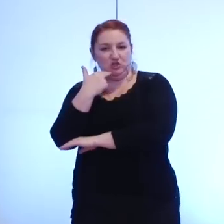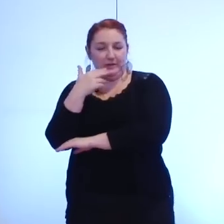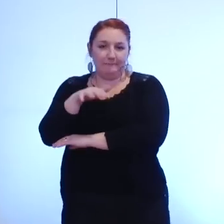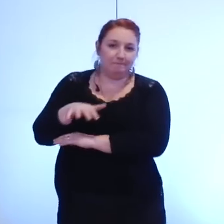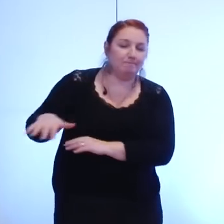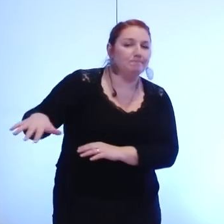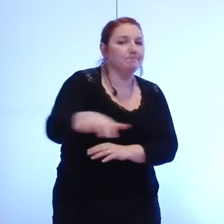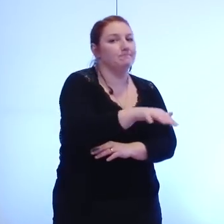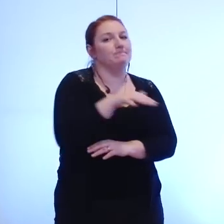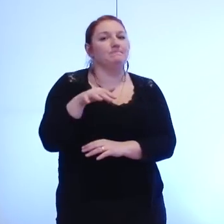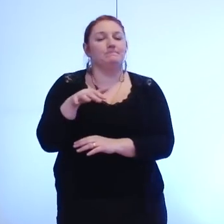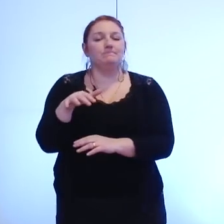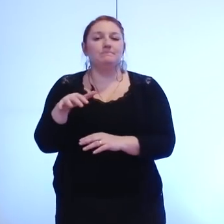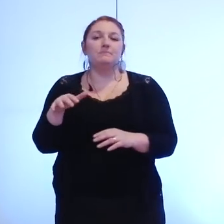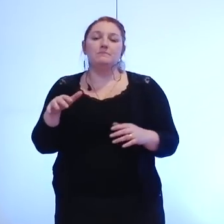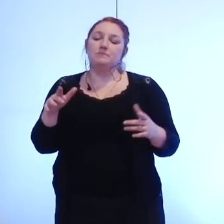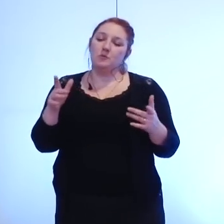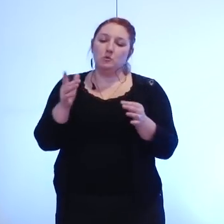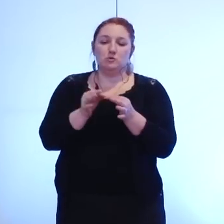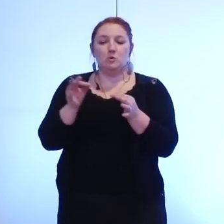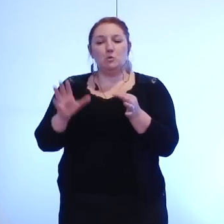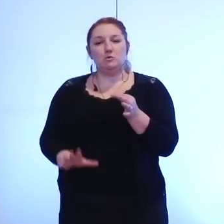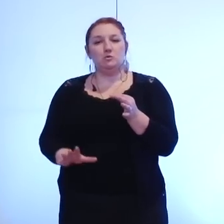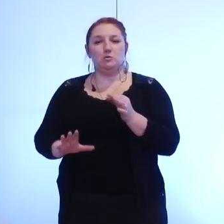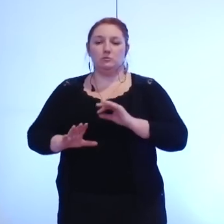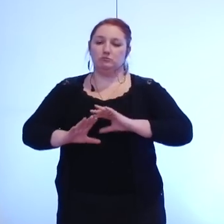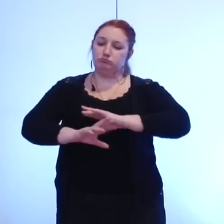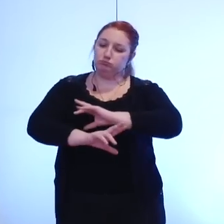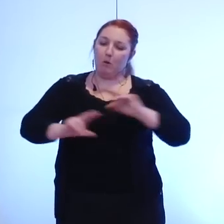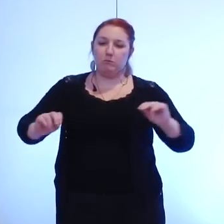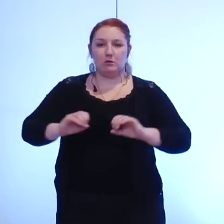solution viable et claire soit trouvée pour le SMTC